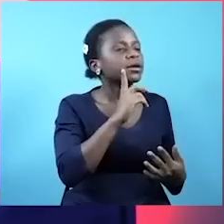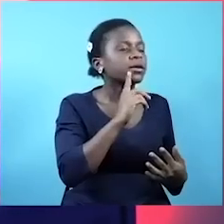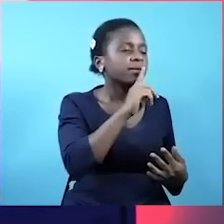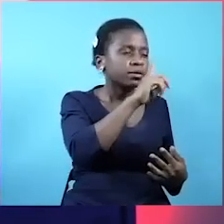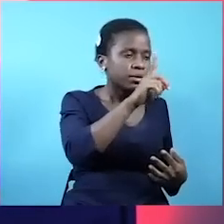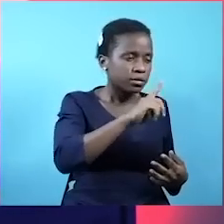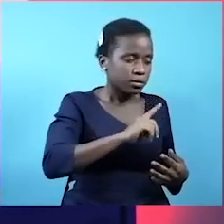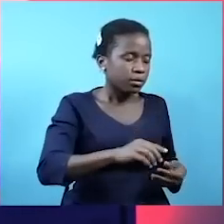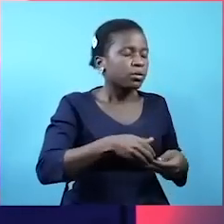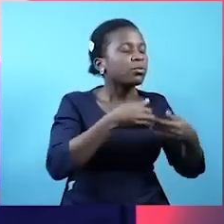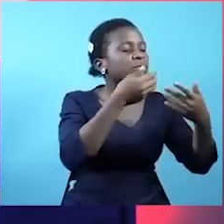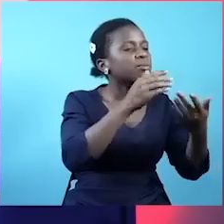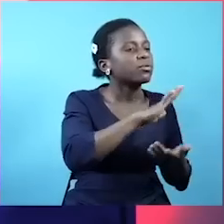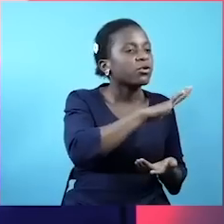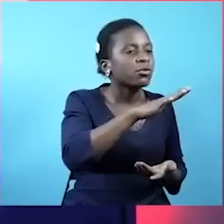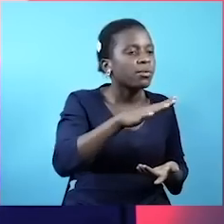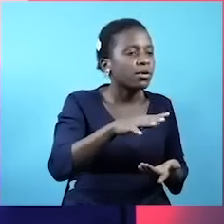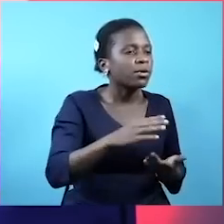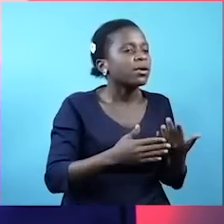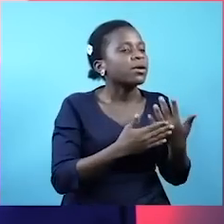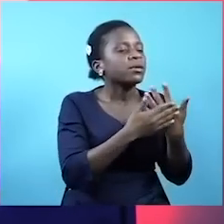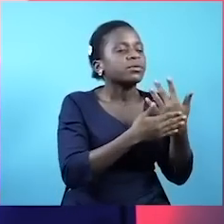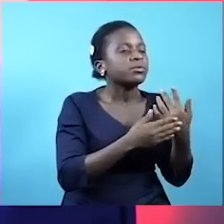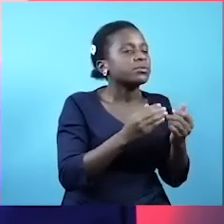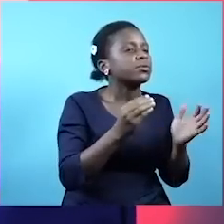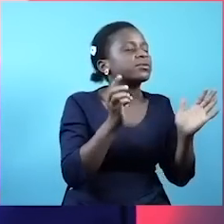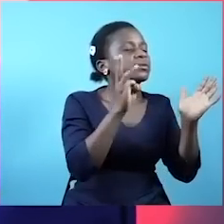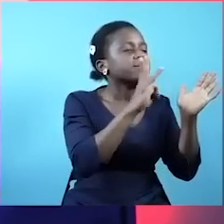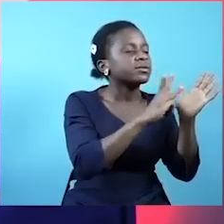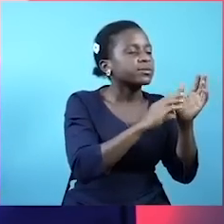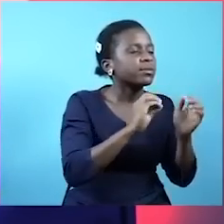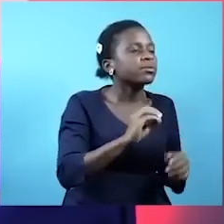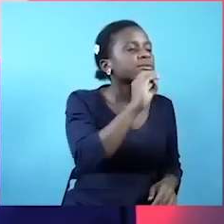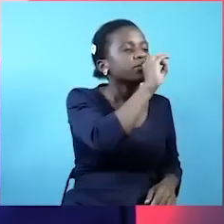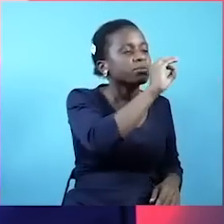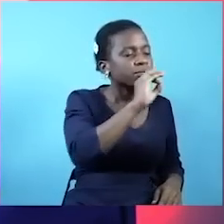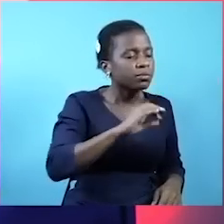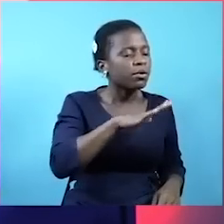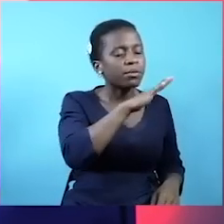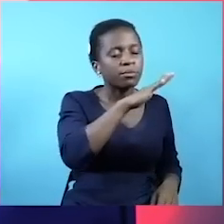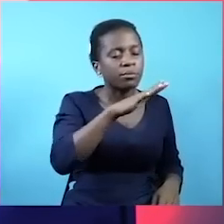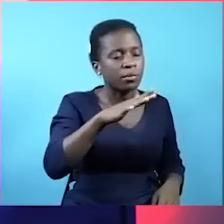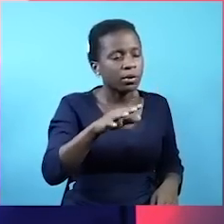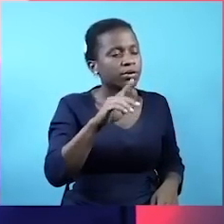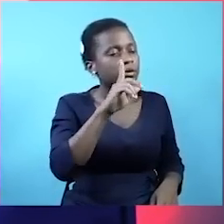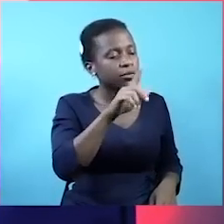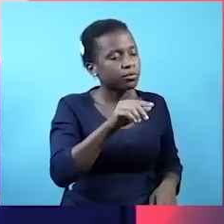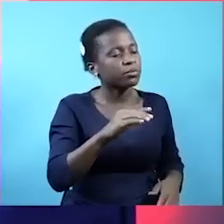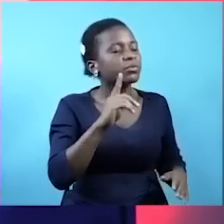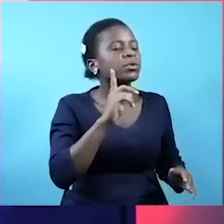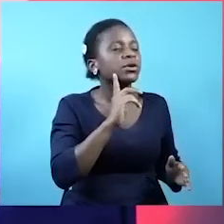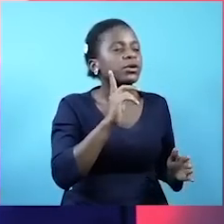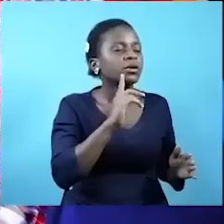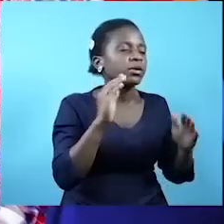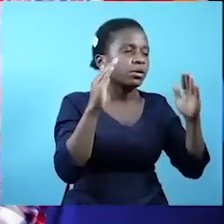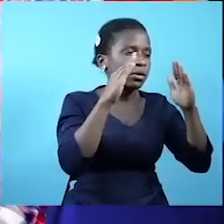Kulikuwa nyingine kwenye kununua rokomotives. Inchi hii, asrimia thema nini kutakuwa watu watakuwa na maji ya bomba kwenye majumba yao. Ukizipereka